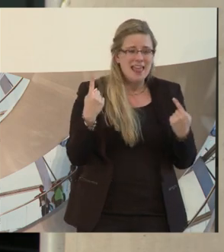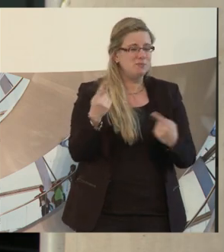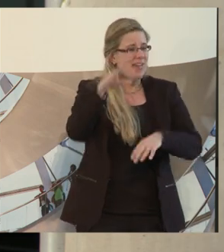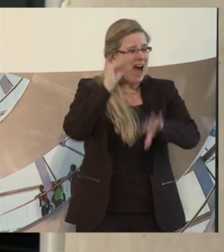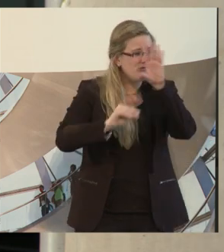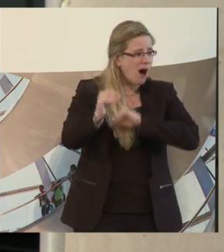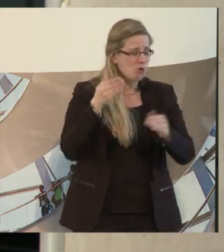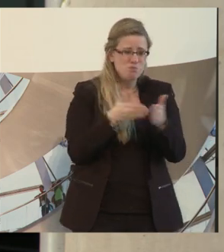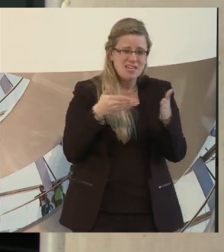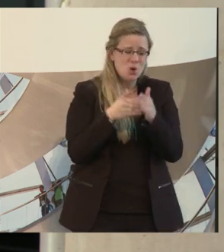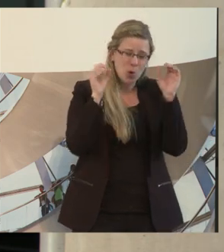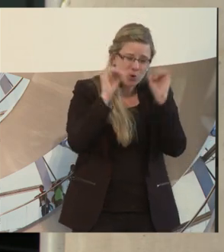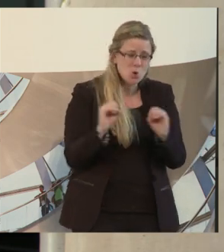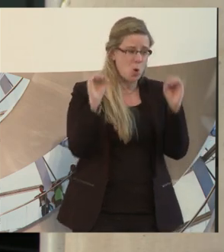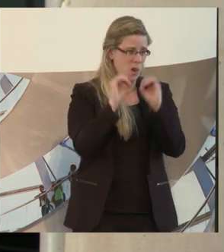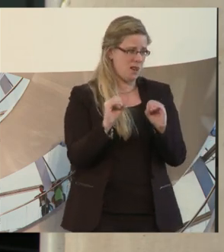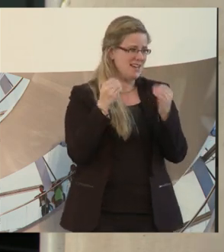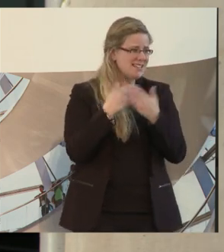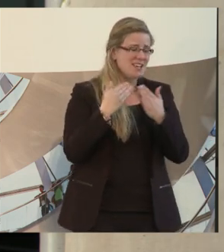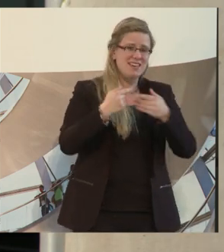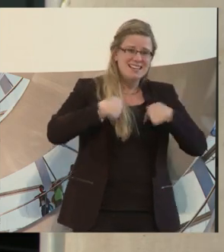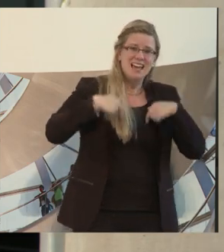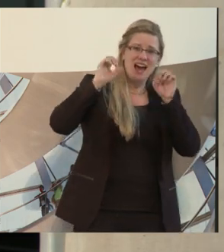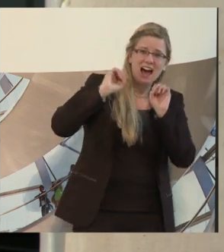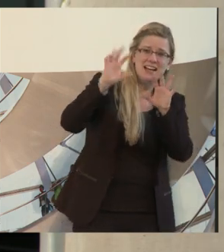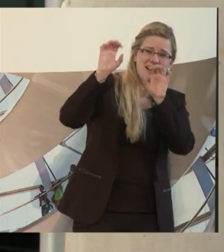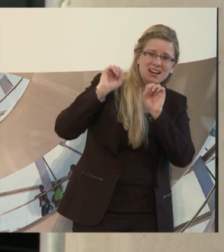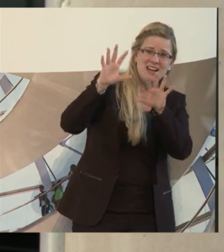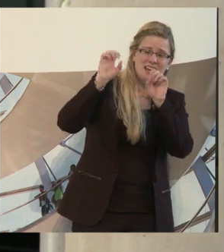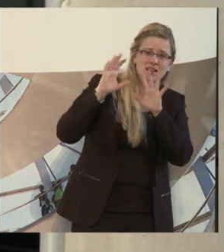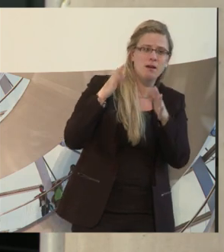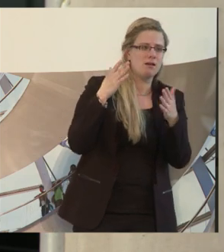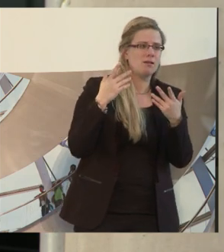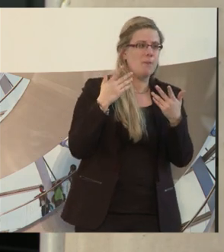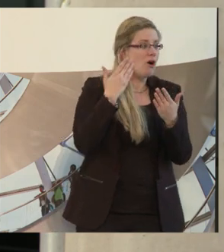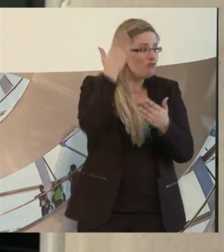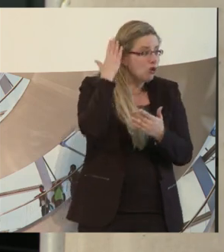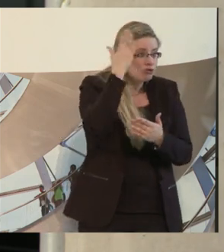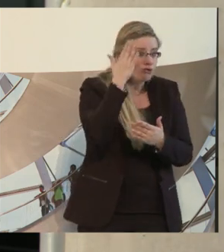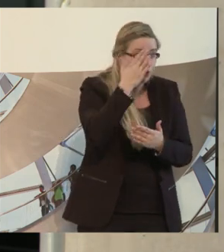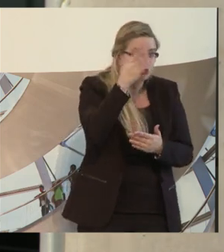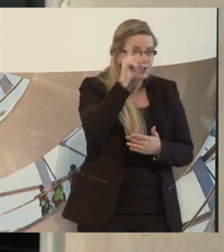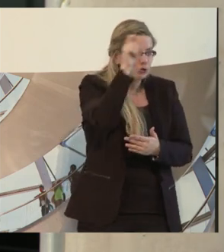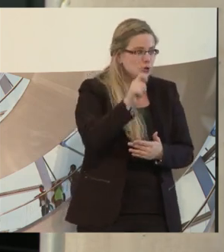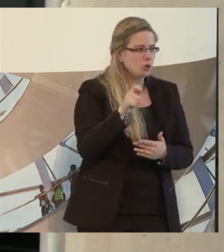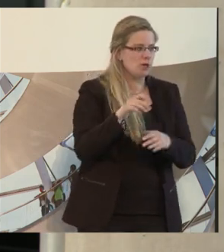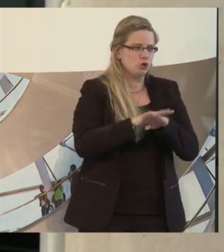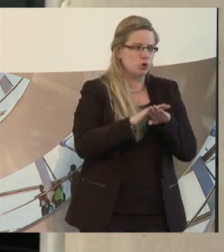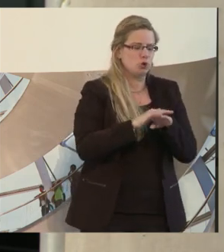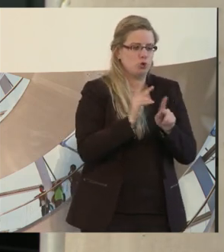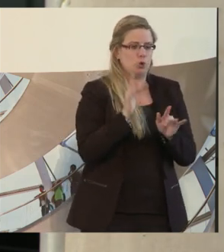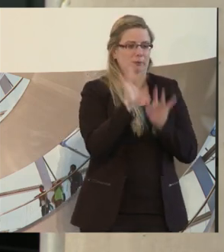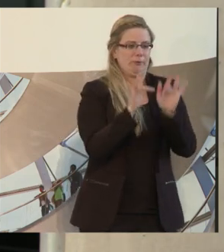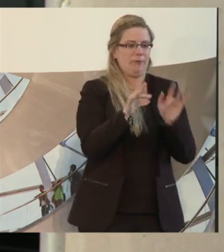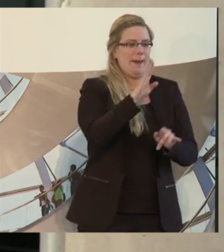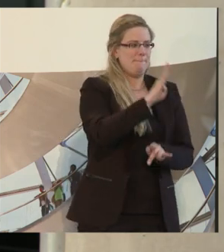Behinderung und das ist sehr schwierig. Wenn aber auch diese ganzen BWLer, Entschuldigung, ich entschuldige mich auch dafür,